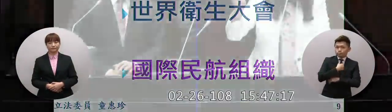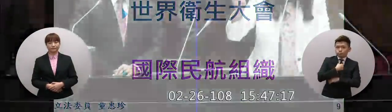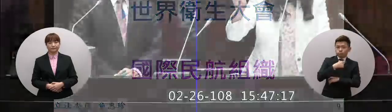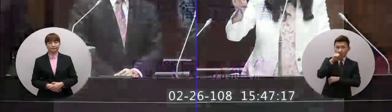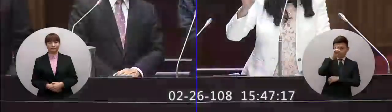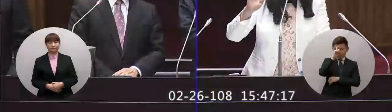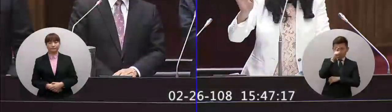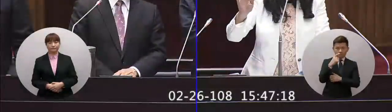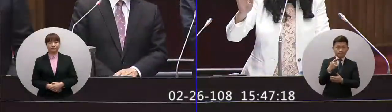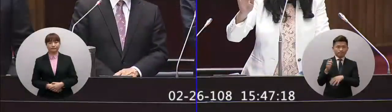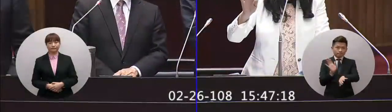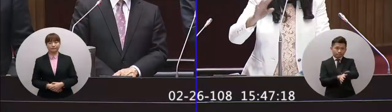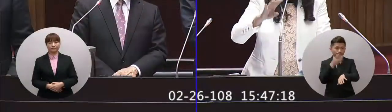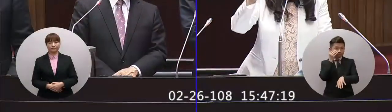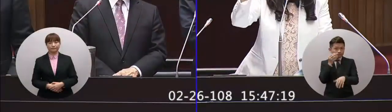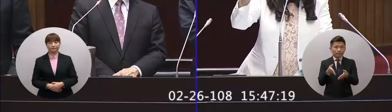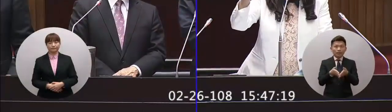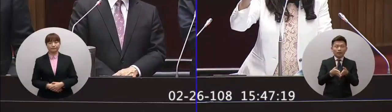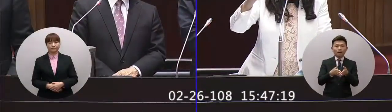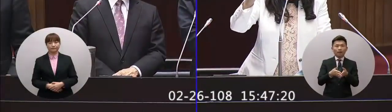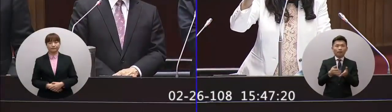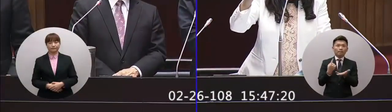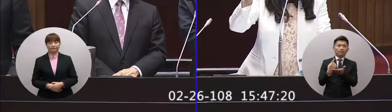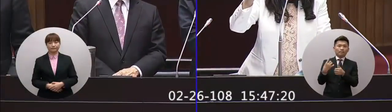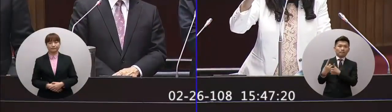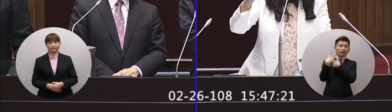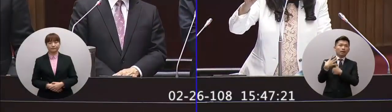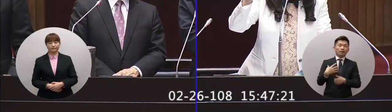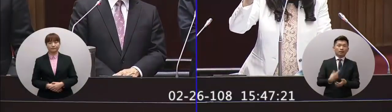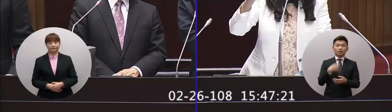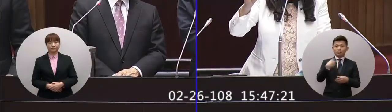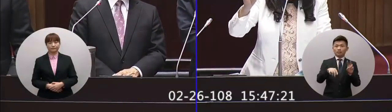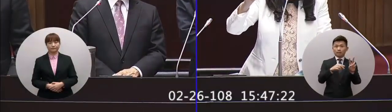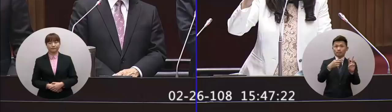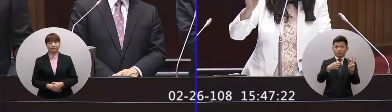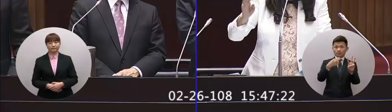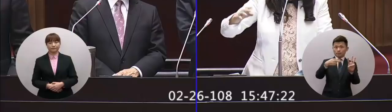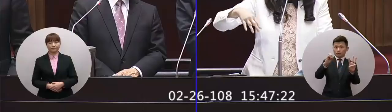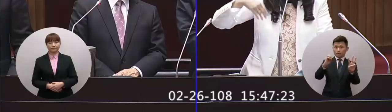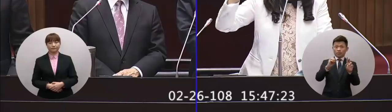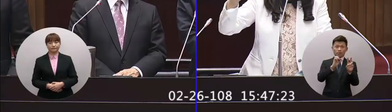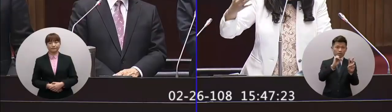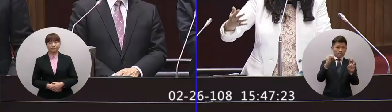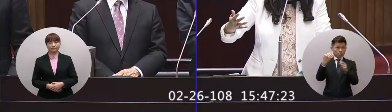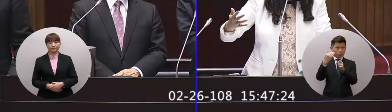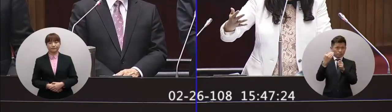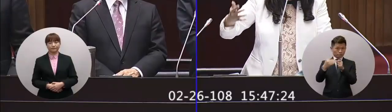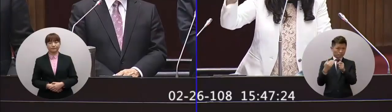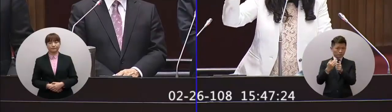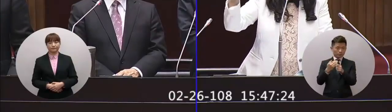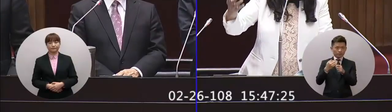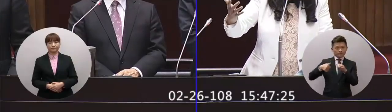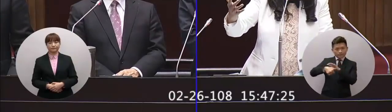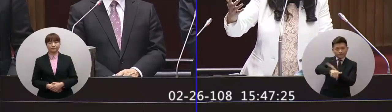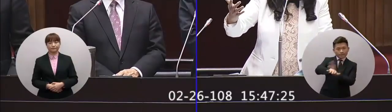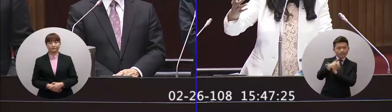夠站到觀察員沒有辦法進去WHO我剛剛講了從2009年好不容易我們以觀察員的身份進